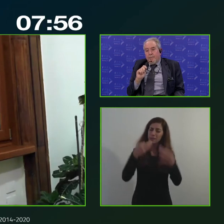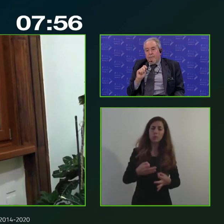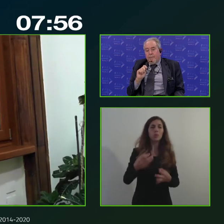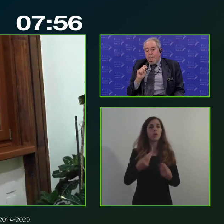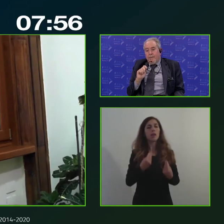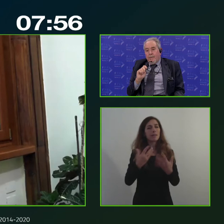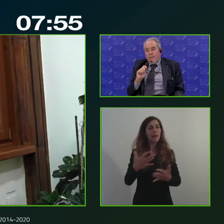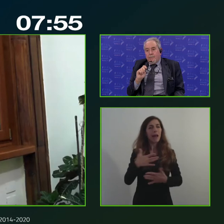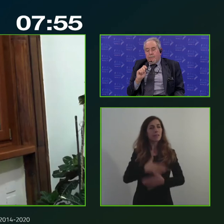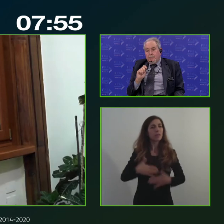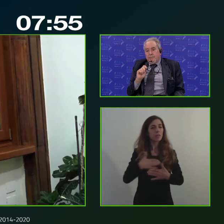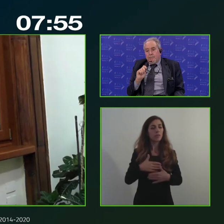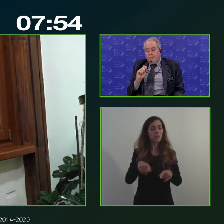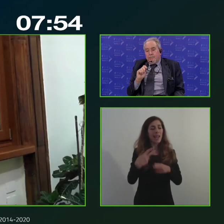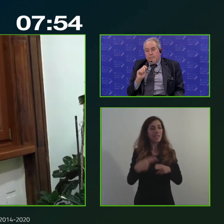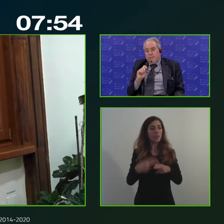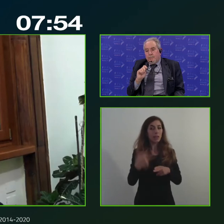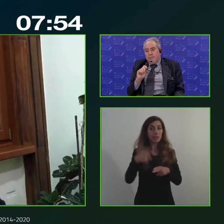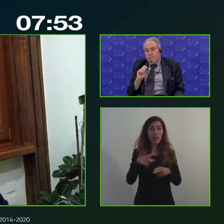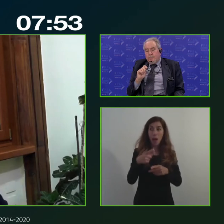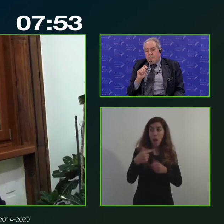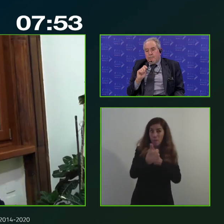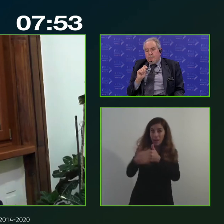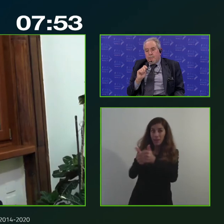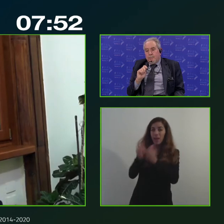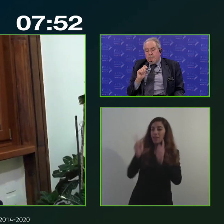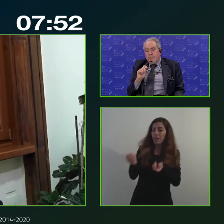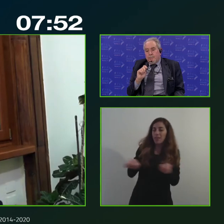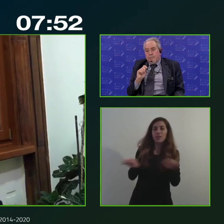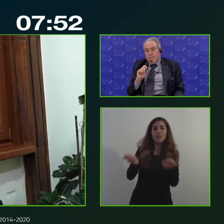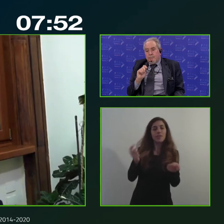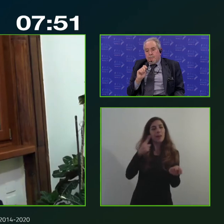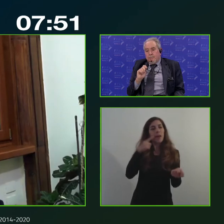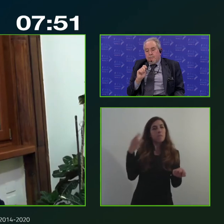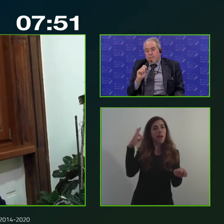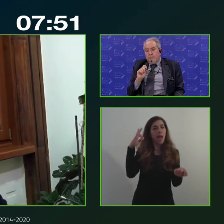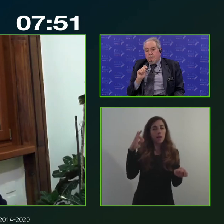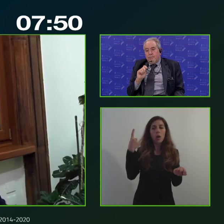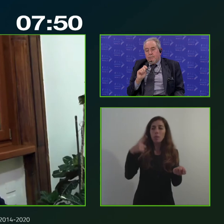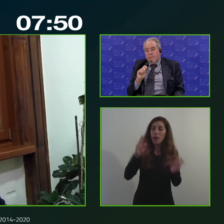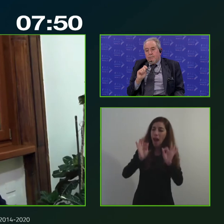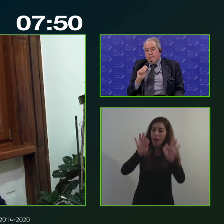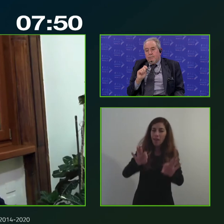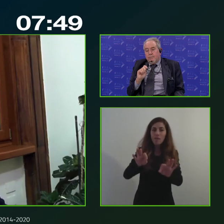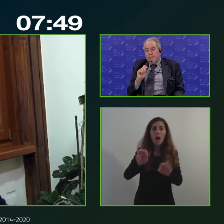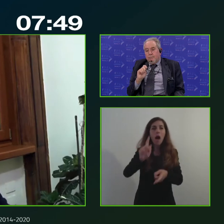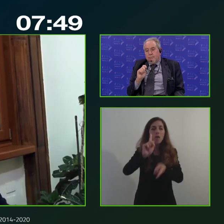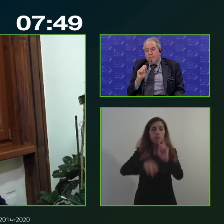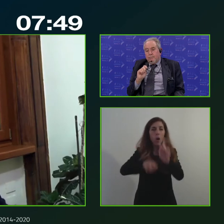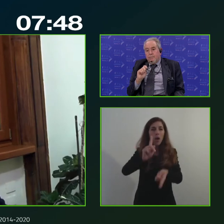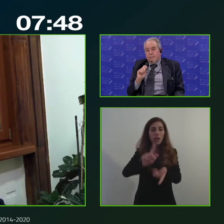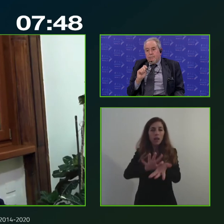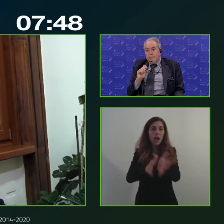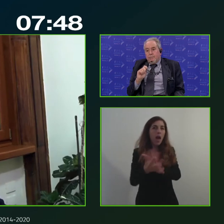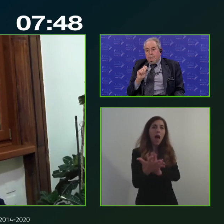di gestire al meglio il partenariato per poter avere delle politiche più efficienti e quindi per cercare di migliorare in modo strutturato